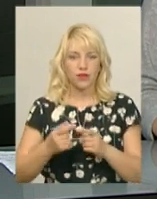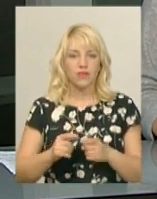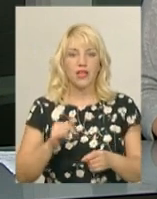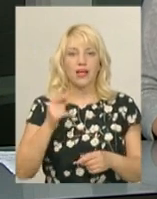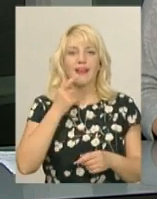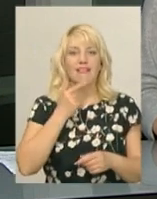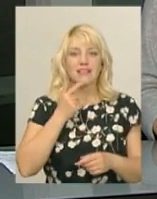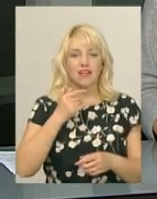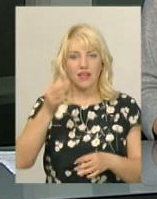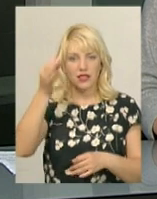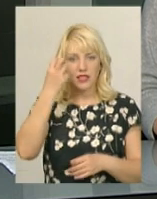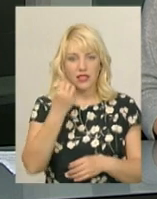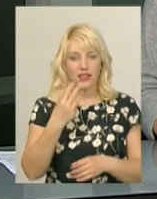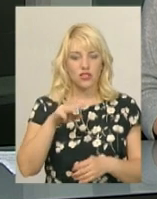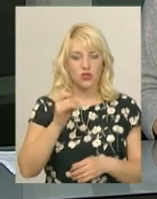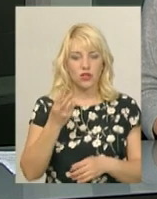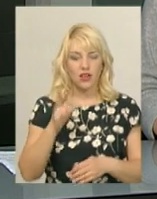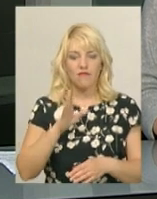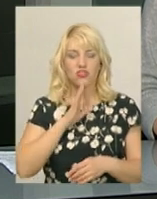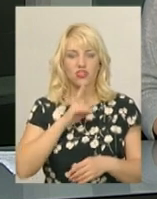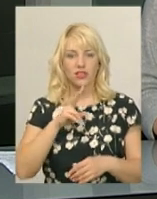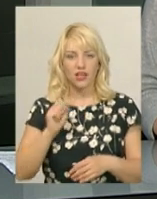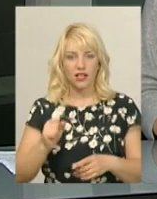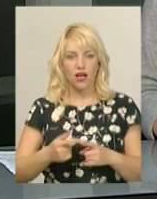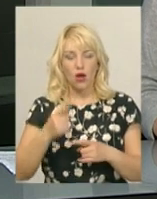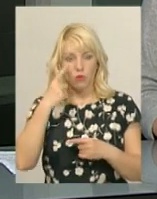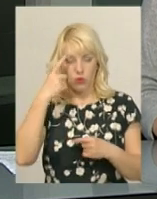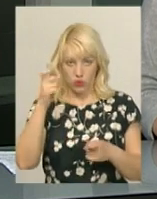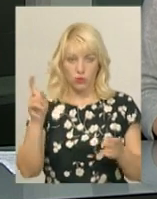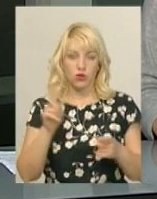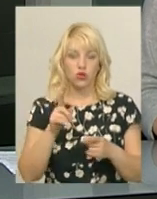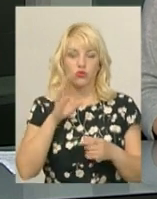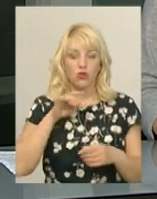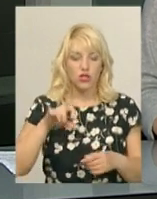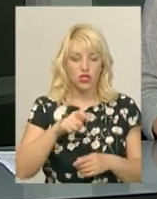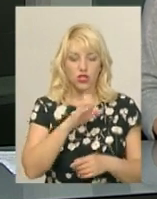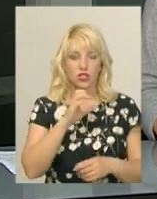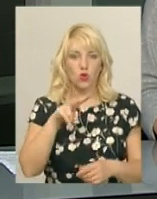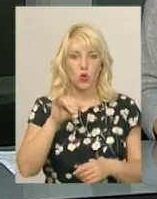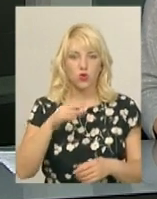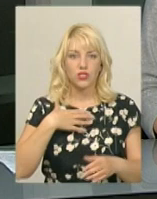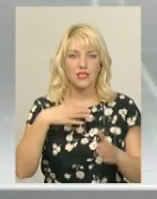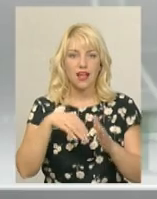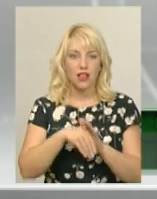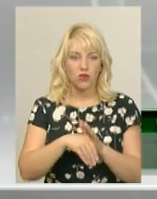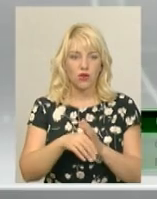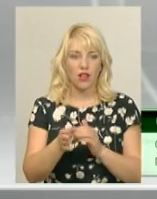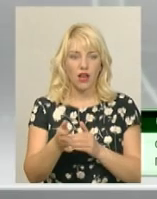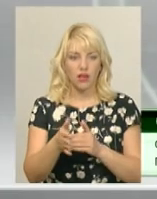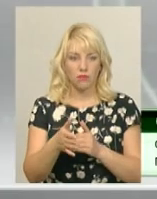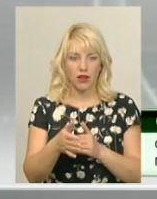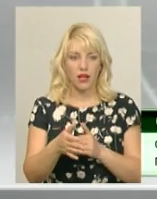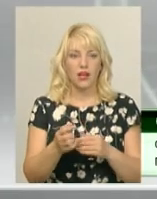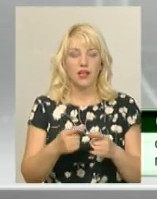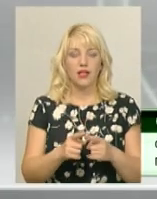Нагадаю, 13 травня жителька Красилова Наталія Вишневська повідомила, що у річчі Случ загинула риба. Установлено